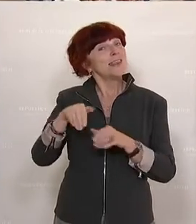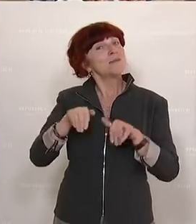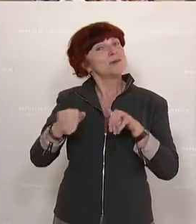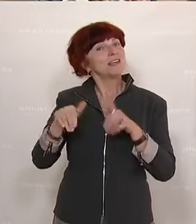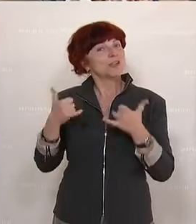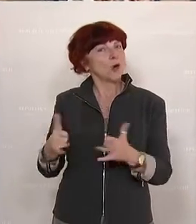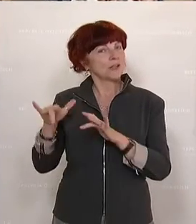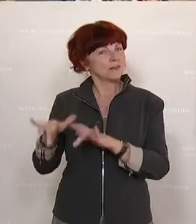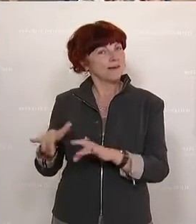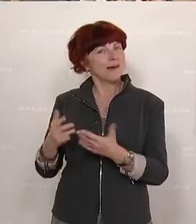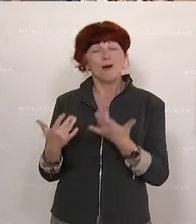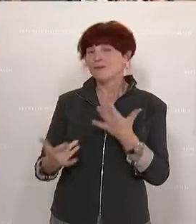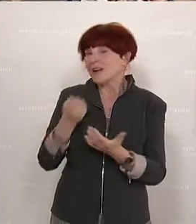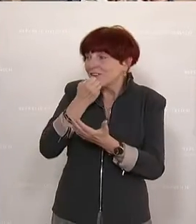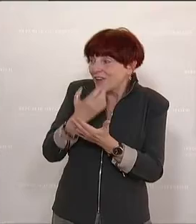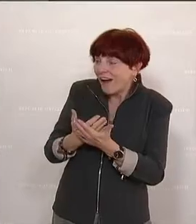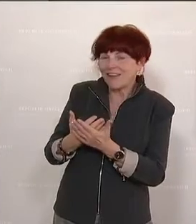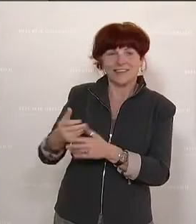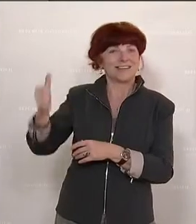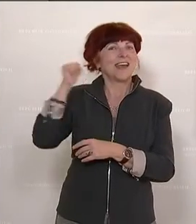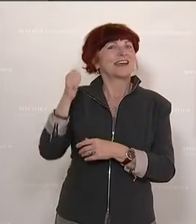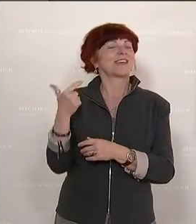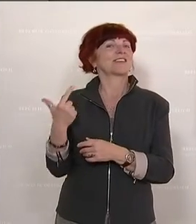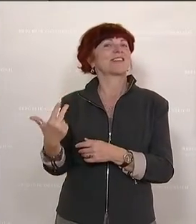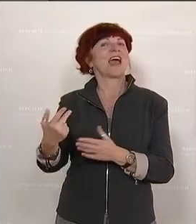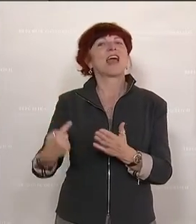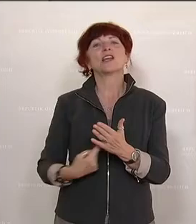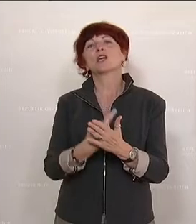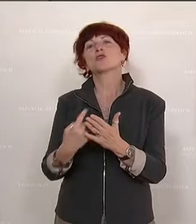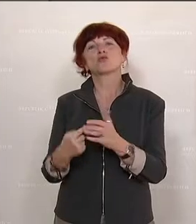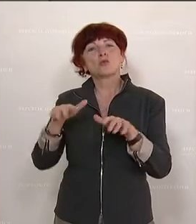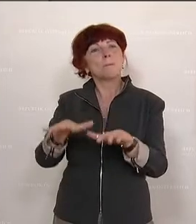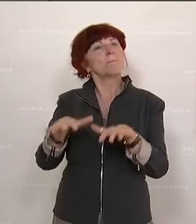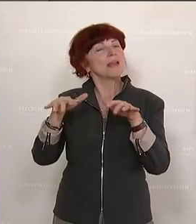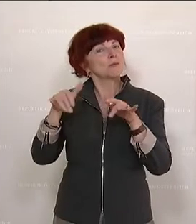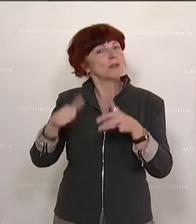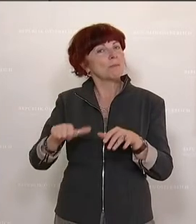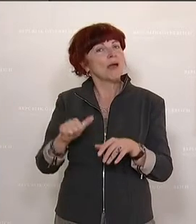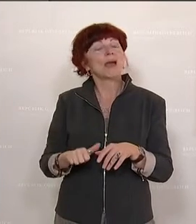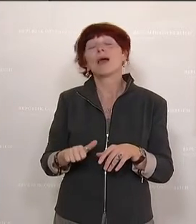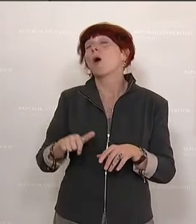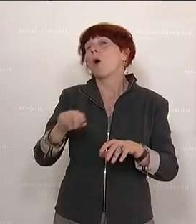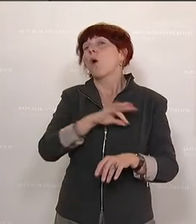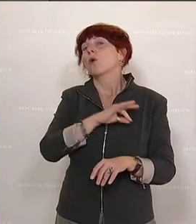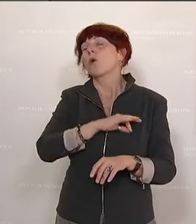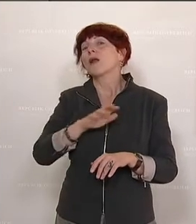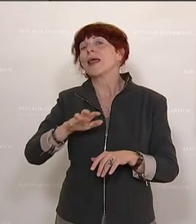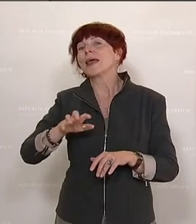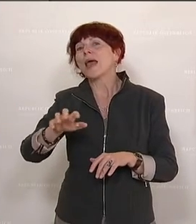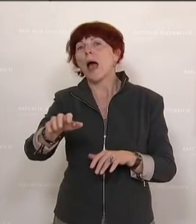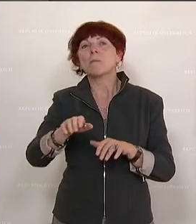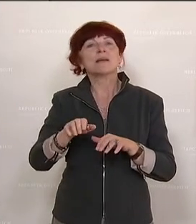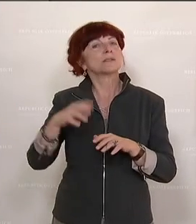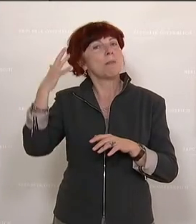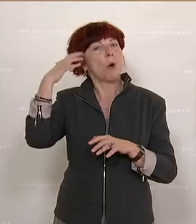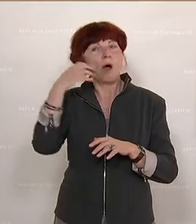Vielleicht verrät er uns heute irgendwas. Er war ja gestern einige Stunden im Plenum. Kollege Amesbauer wollte ihm einige Antworten entlocken. Entlocken